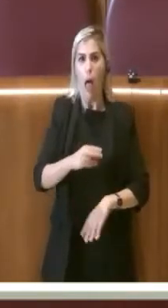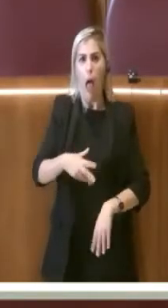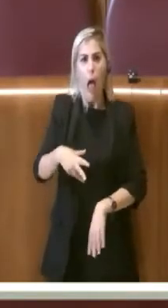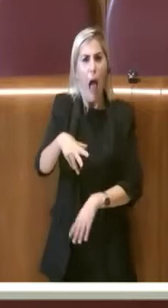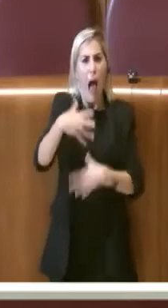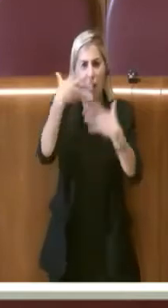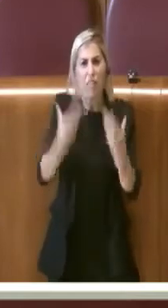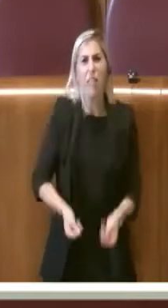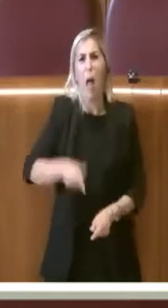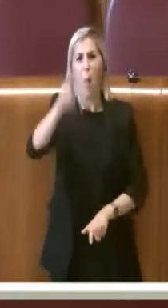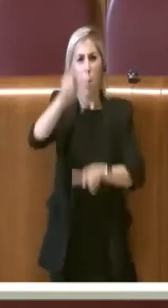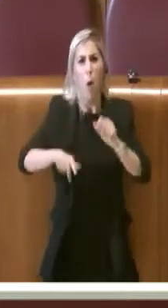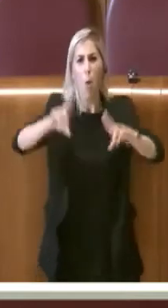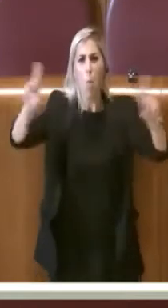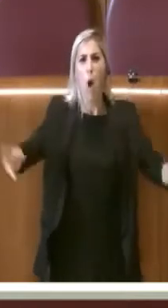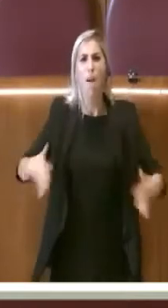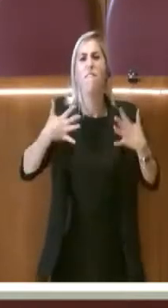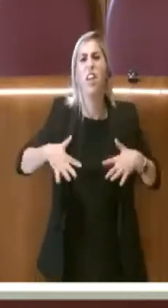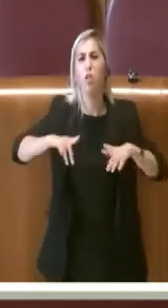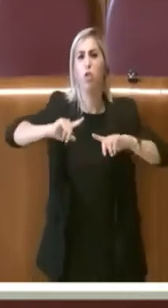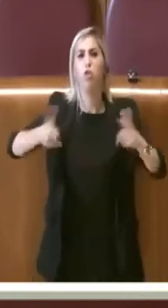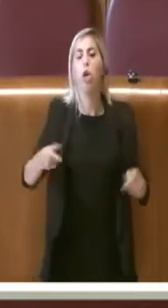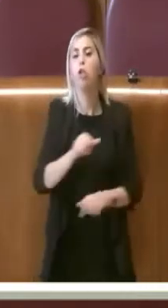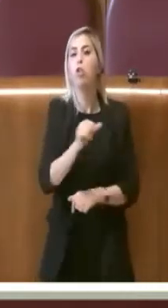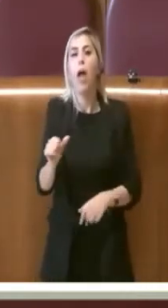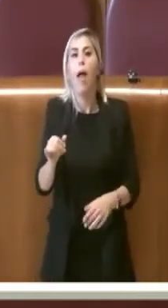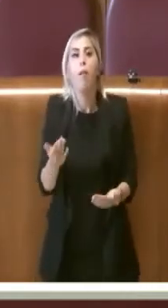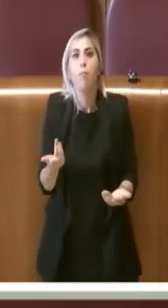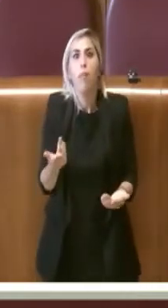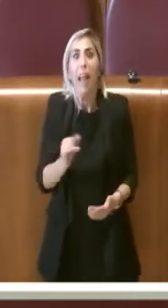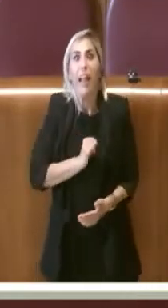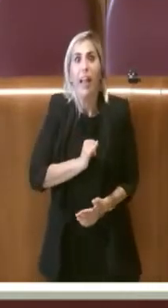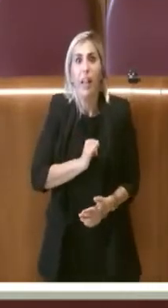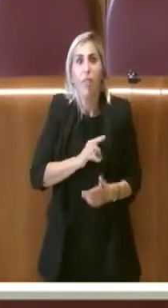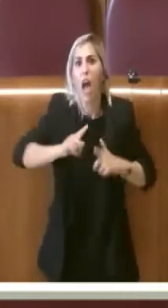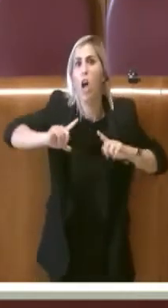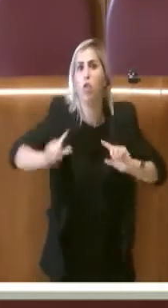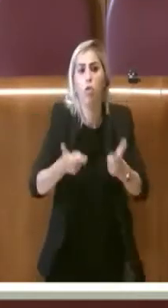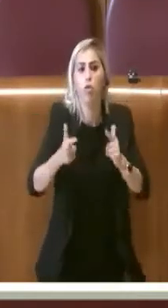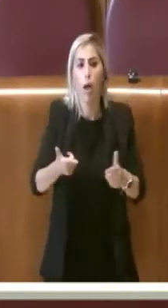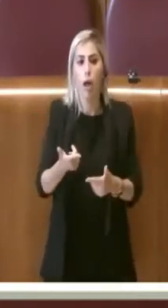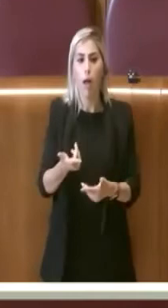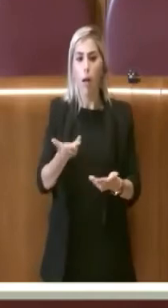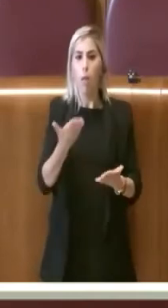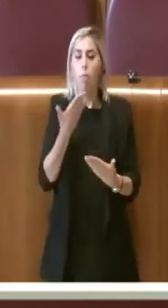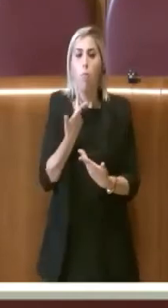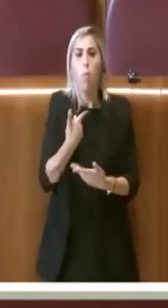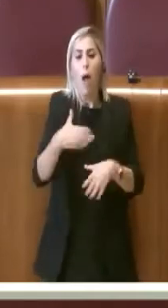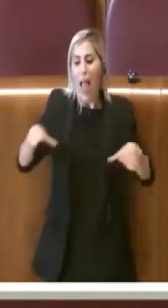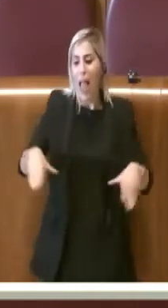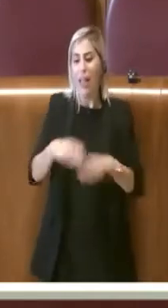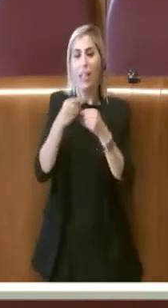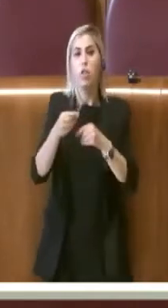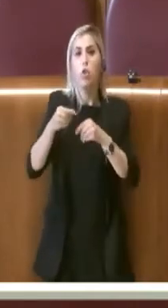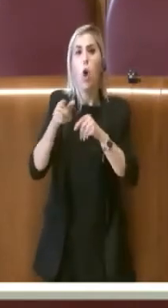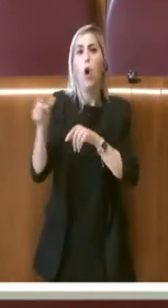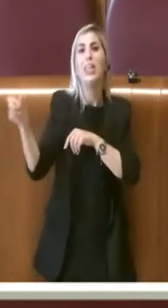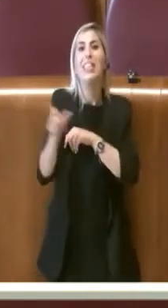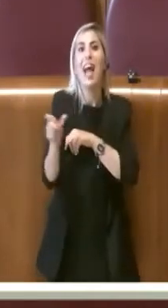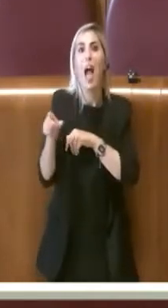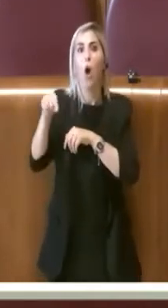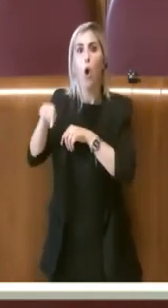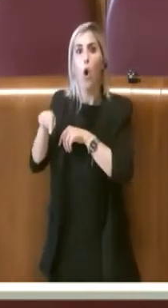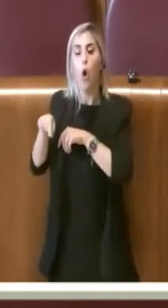e non avevano nulla addosso che li identificasse. Era così, era all'inizio del secolo. E